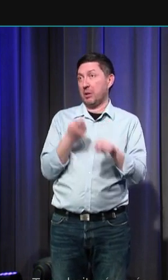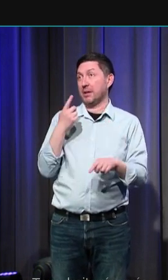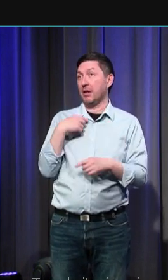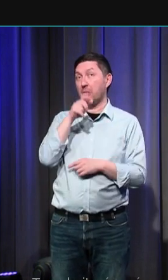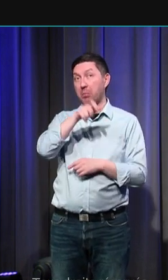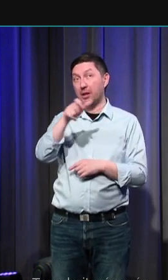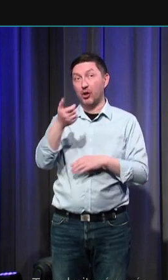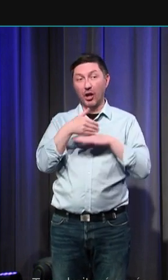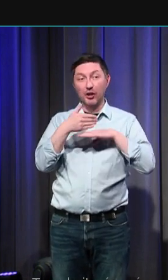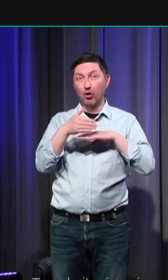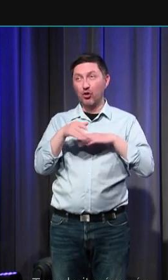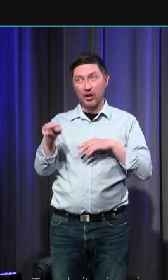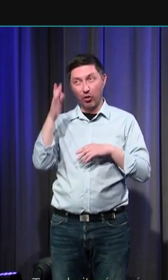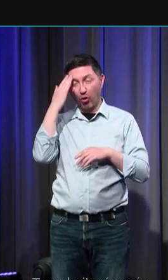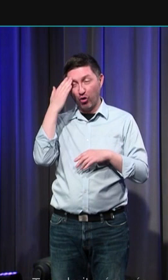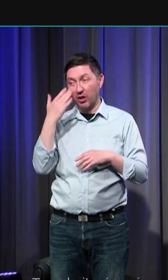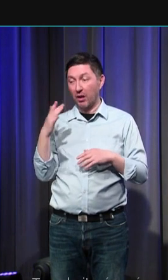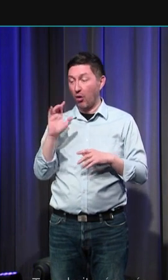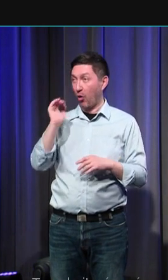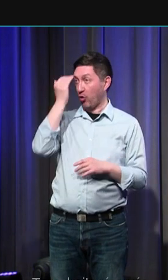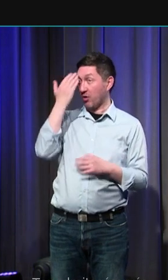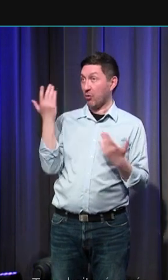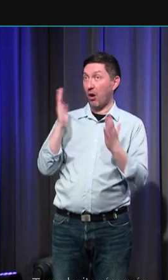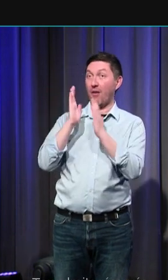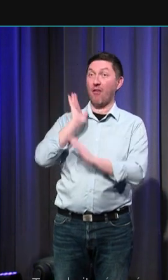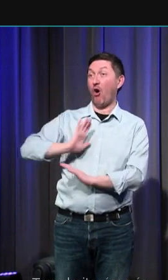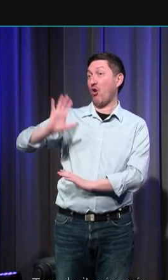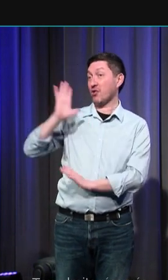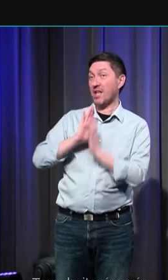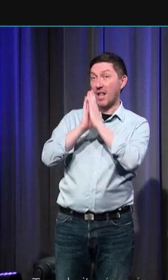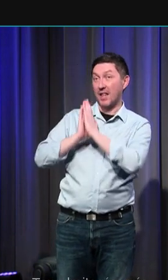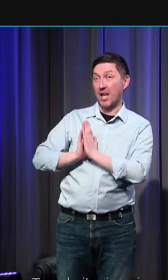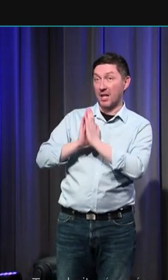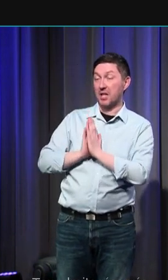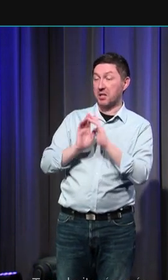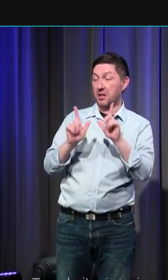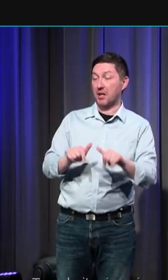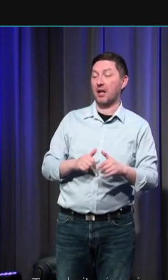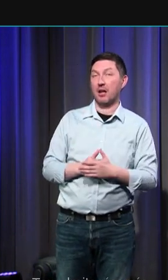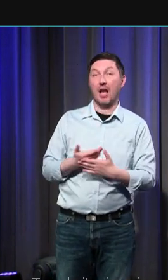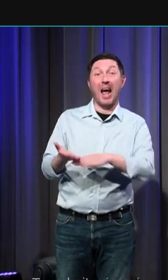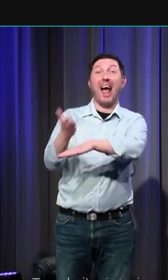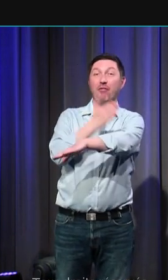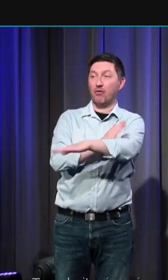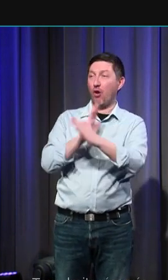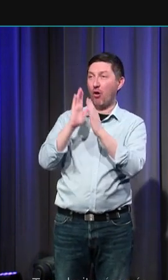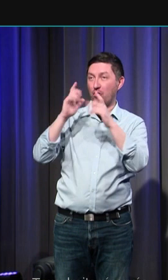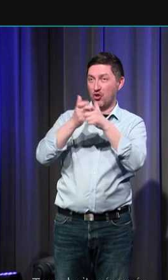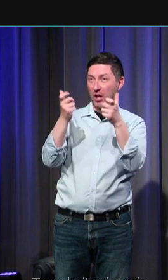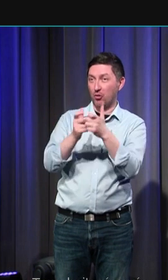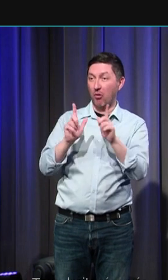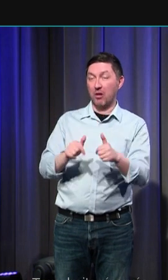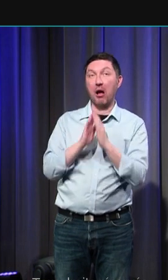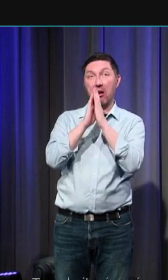archéologues du bâti reconnaissent il s'agissait d'une église préalable la construction du château une église